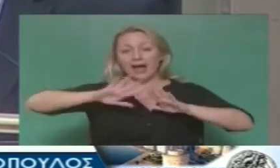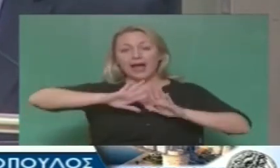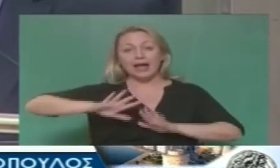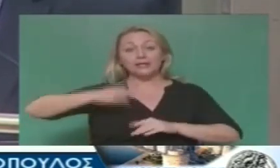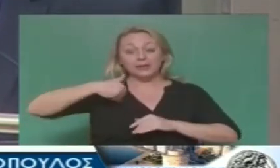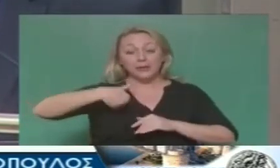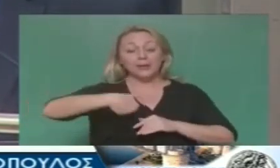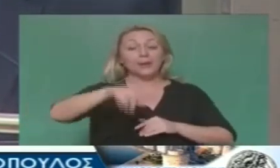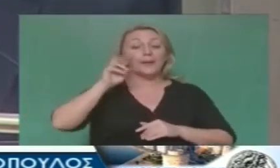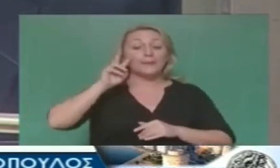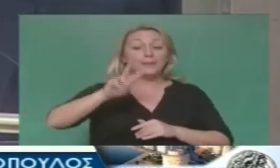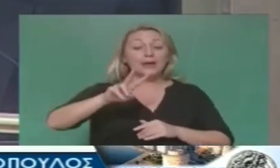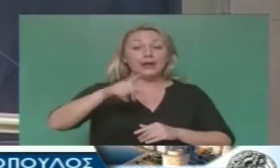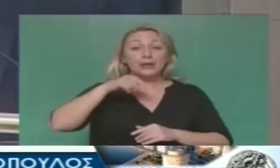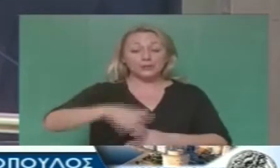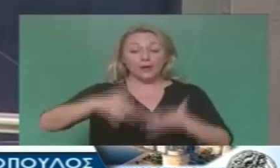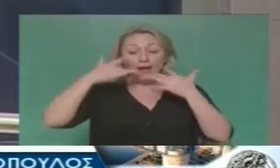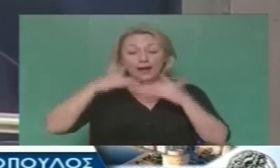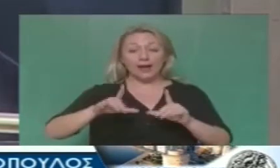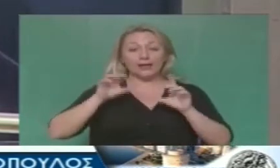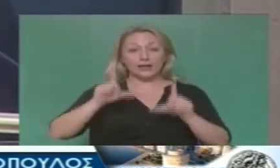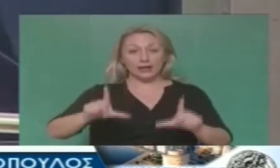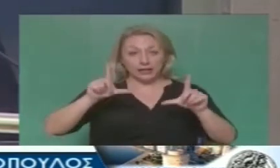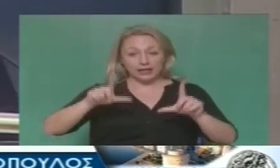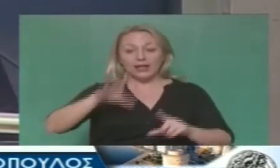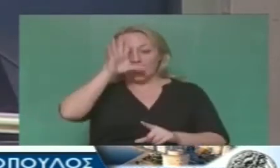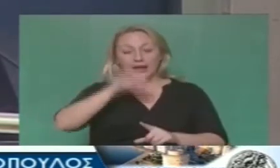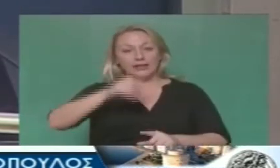πρέπει να δούμε το μέλλον γιατί η κατάσταση είναι τραγική. Στο τελευταίο έχει δίκιο.